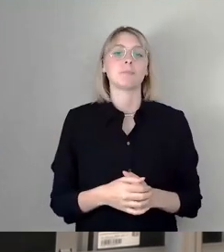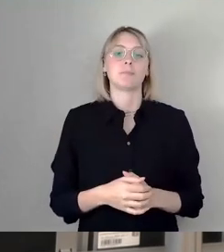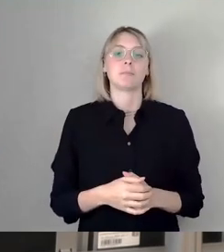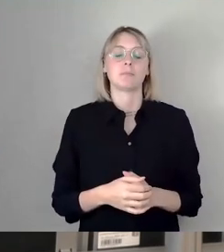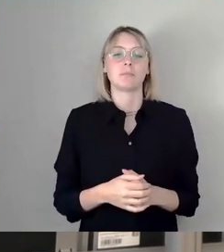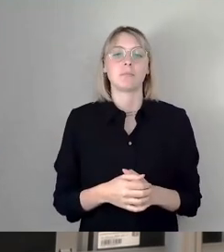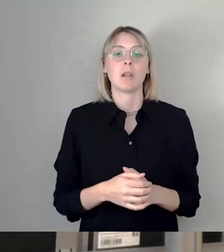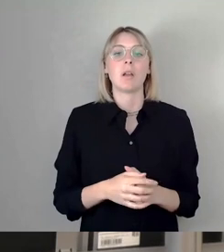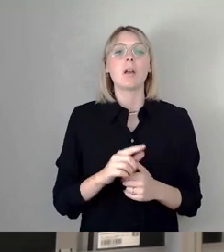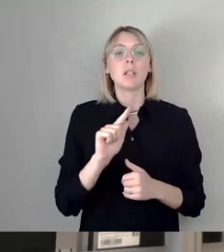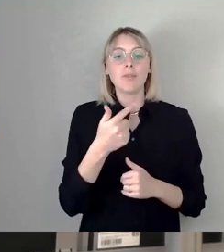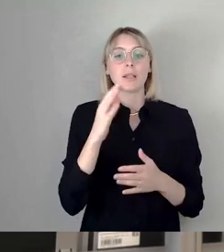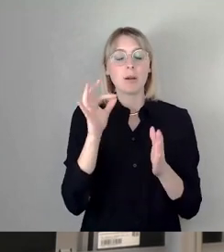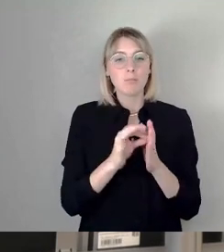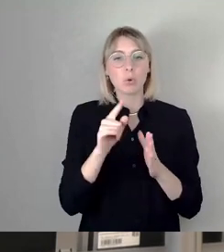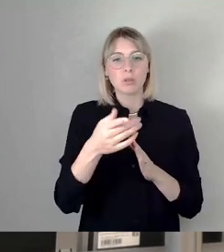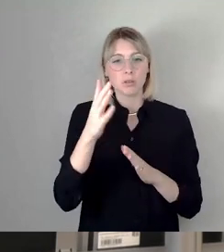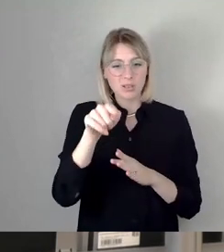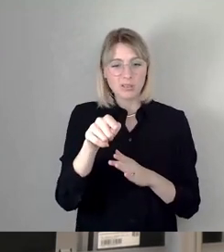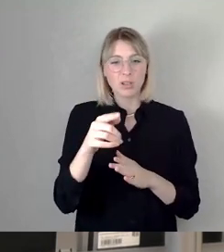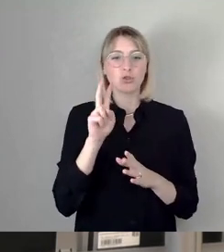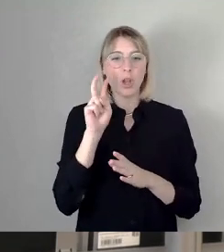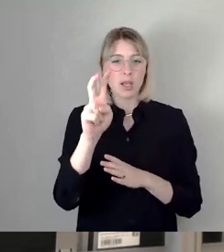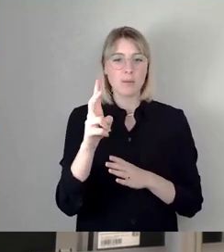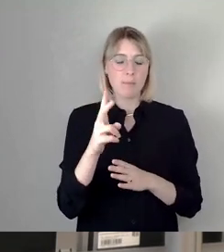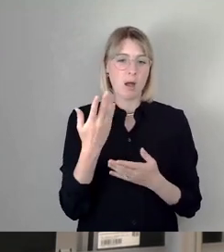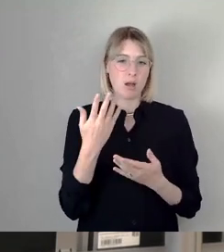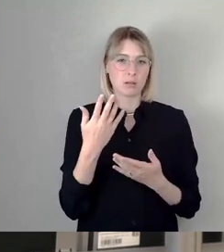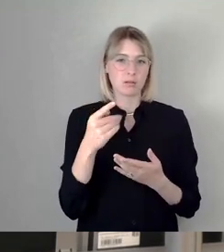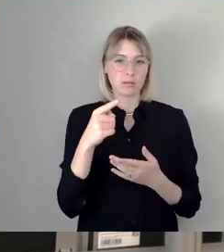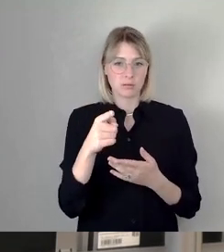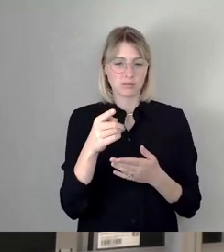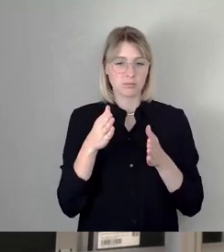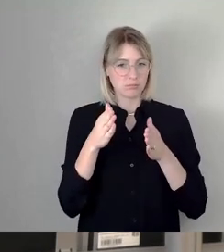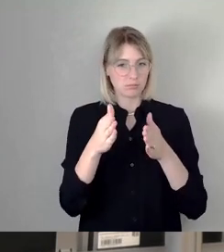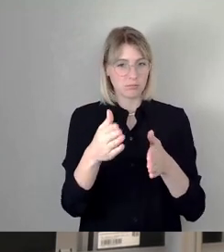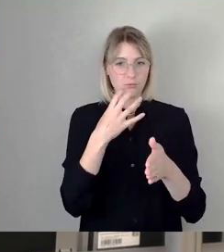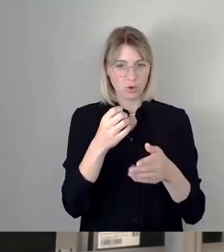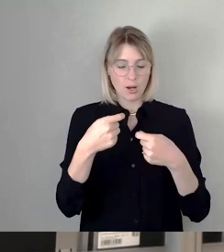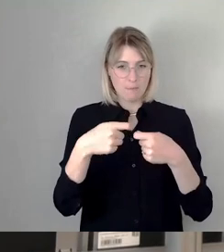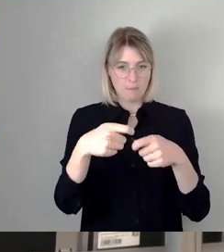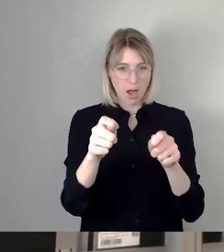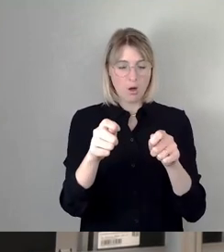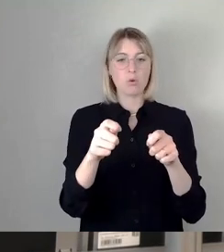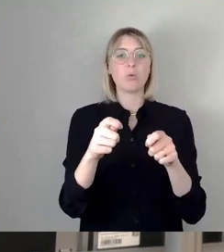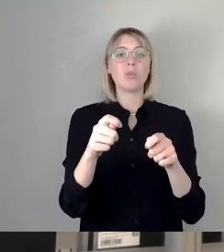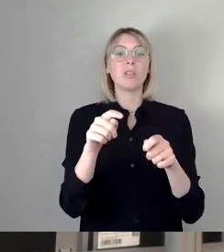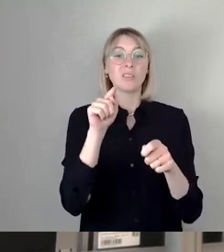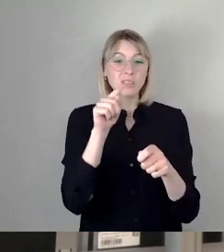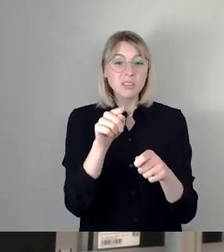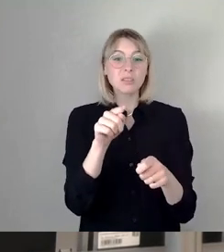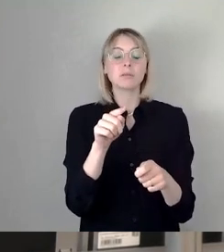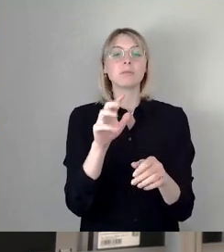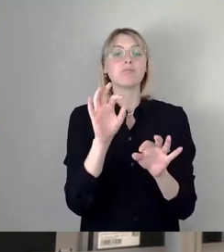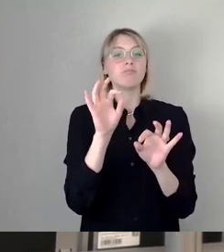dort eine neue Straßenbahnlinie hin oder wir wollen dort eine neue hinbauen und das ist an sich schon in dieser